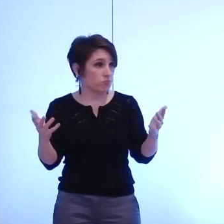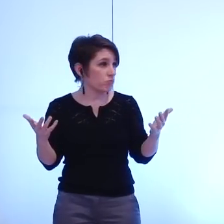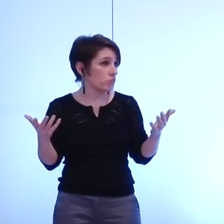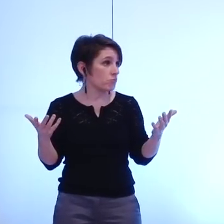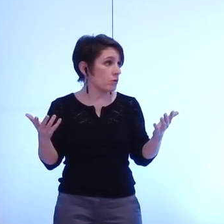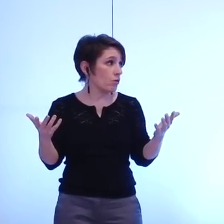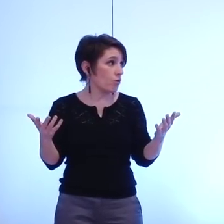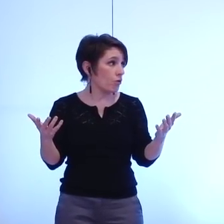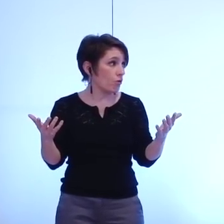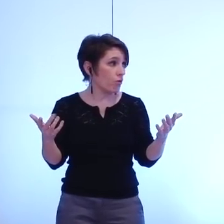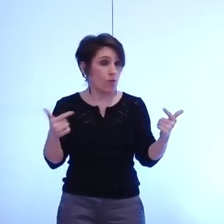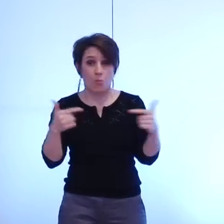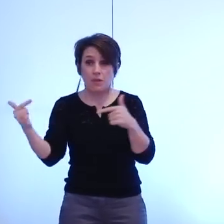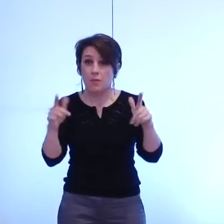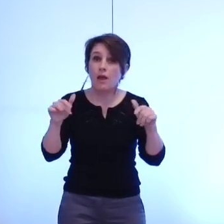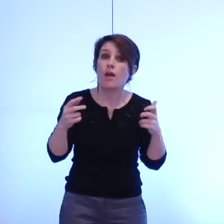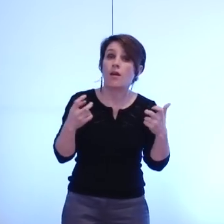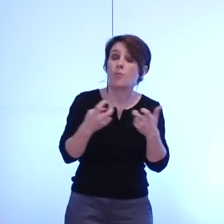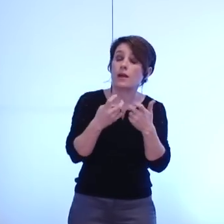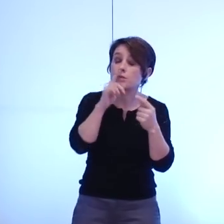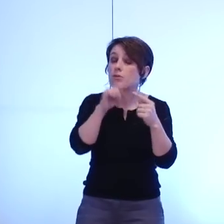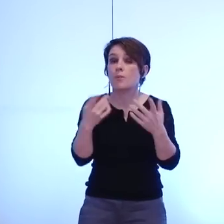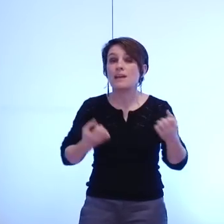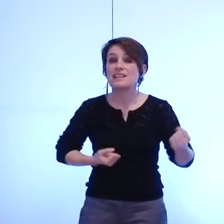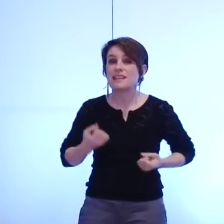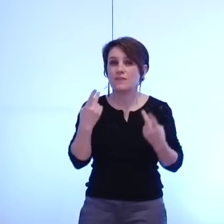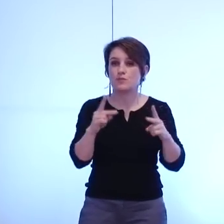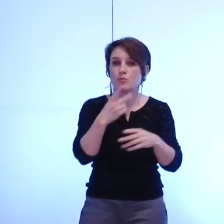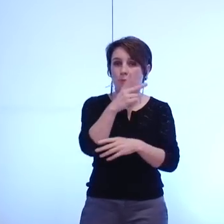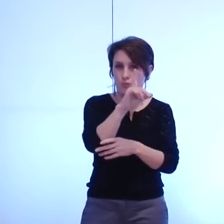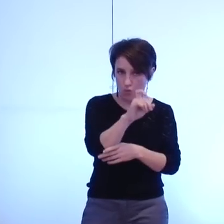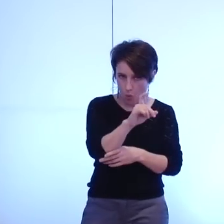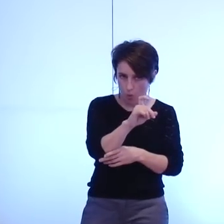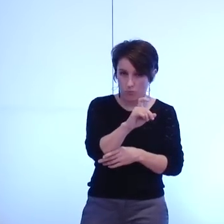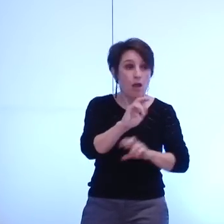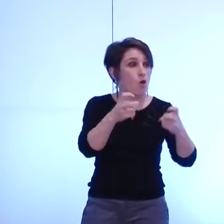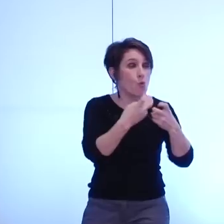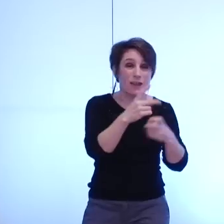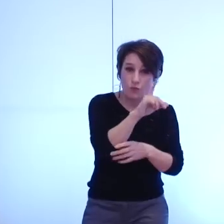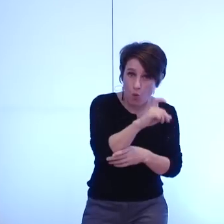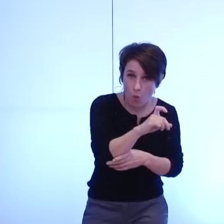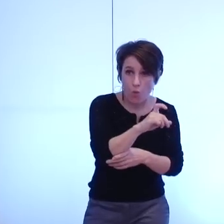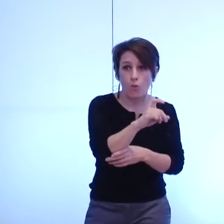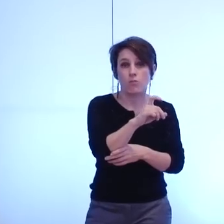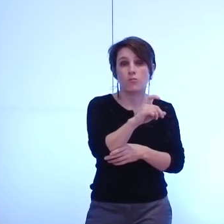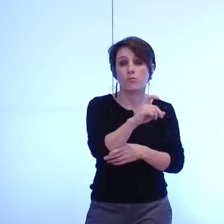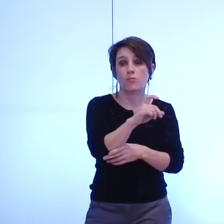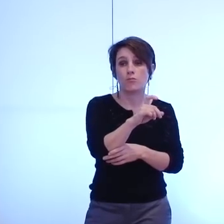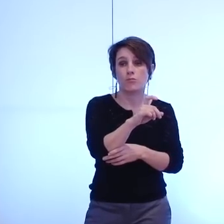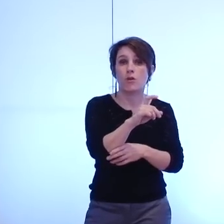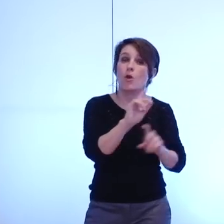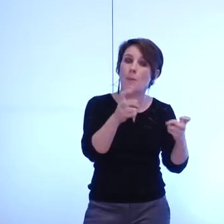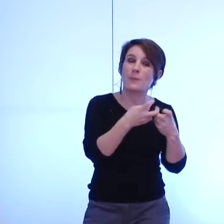de service public de service'eau de tarification de l'eau et de ce service public social